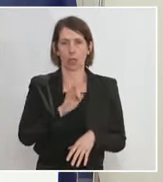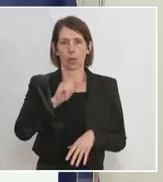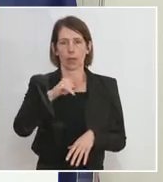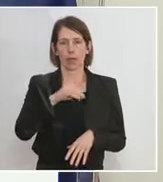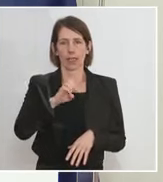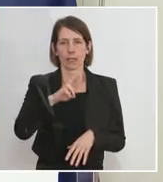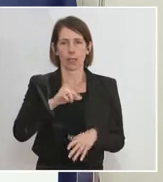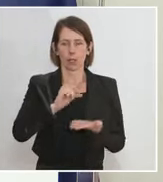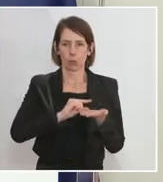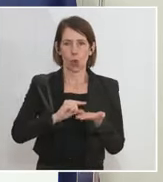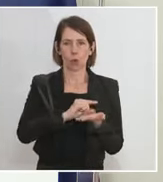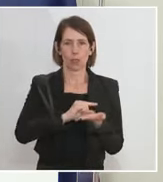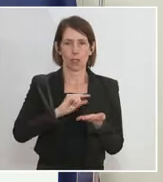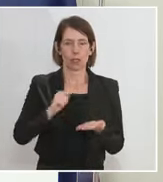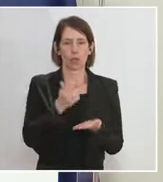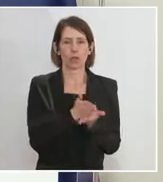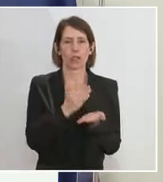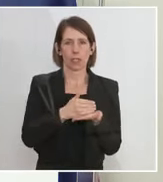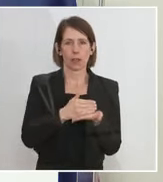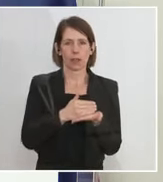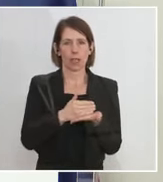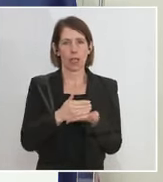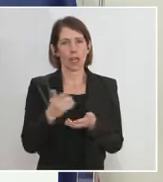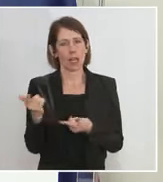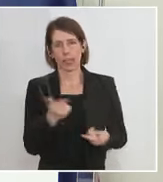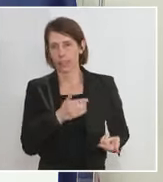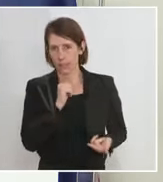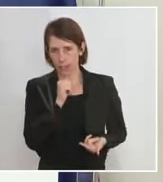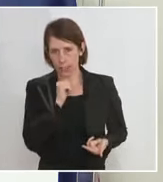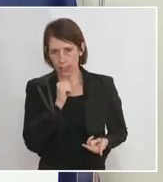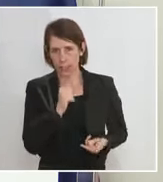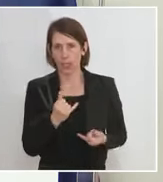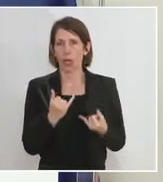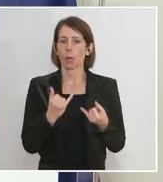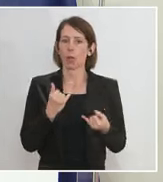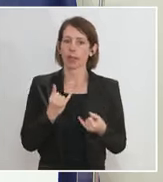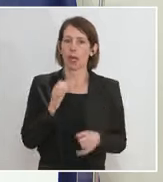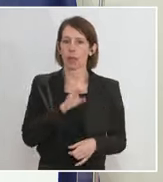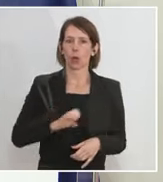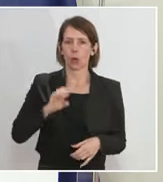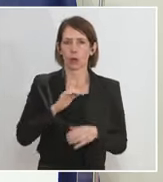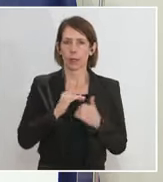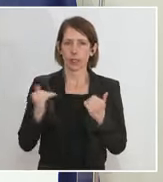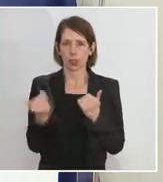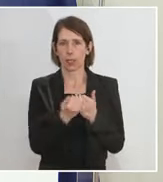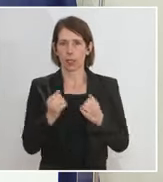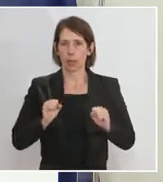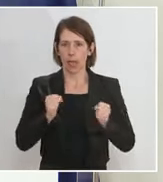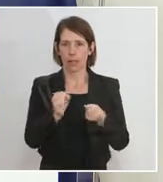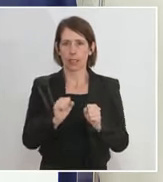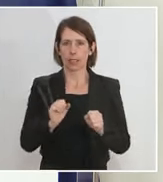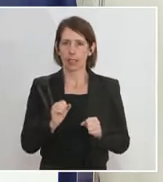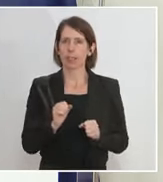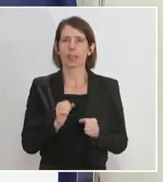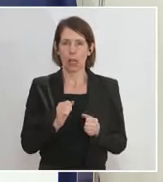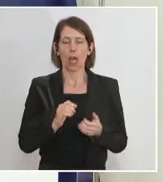zweiten Quartal nicht geliefert werden würden, wo wir derzeit uns gerade auf europäischer Ebene dafür einsetzen, dass eben der